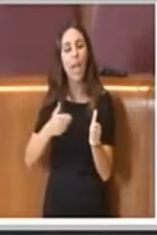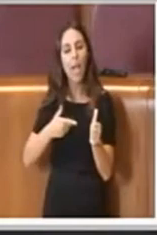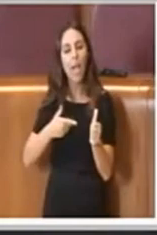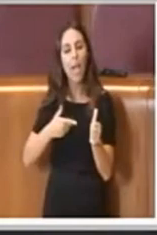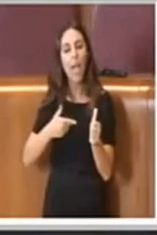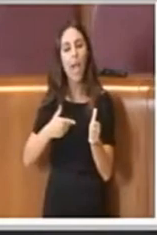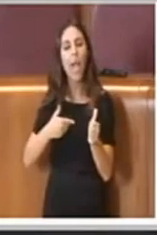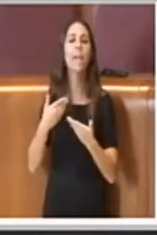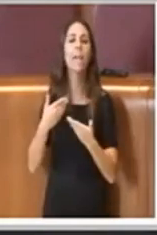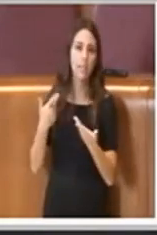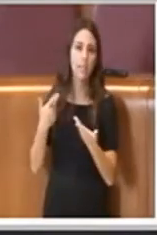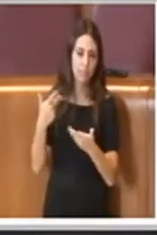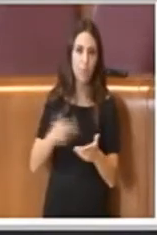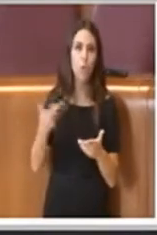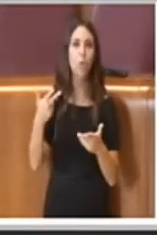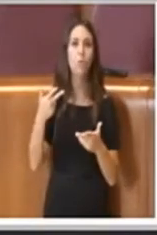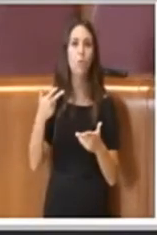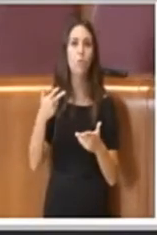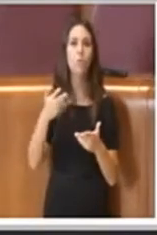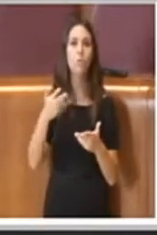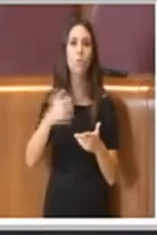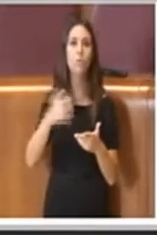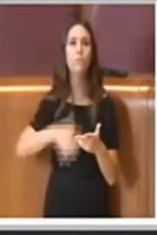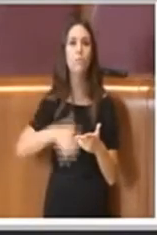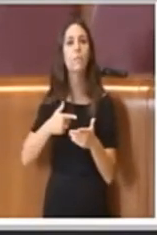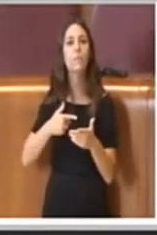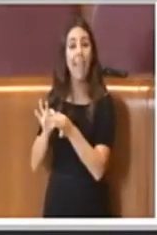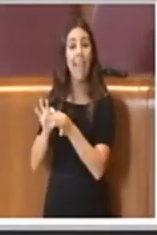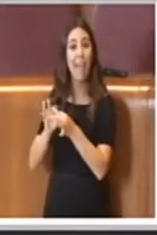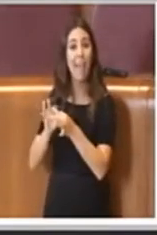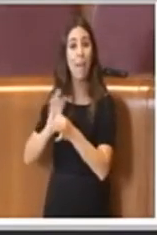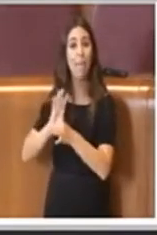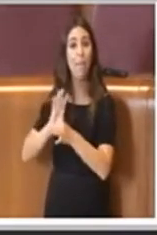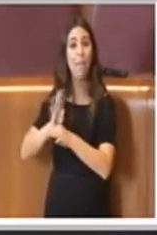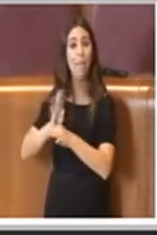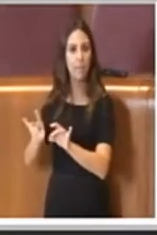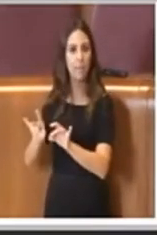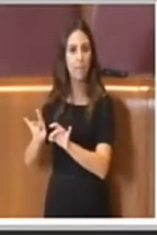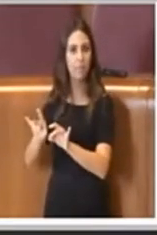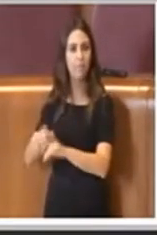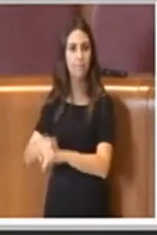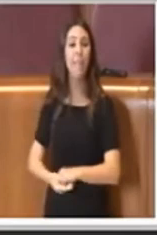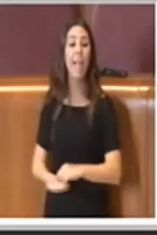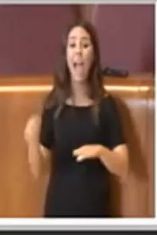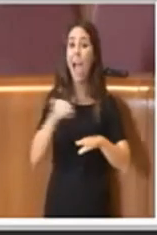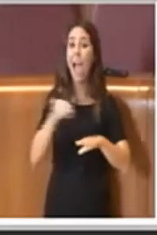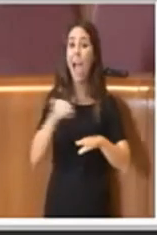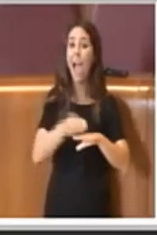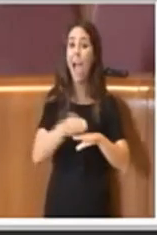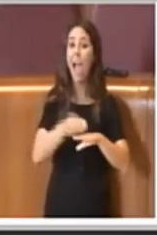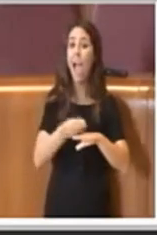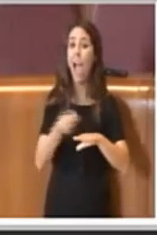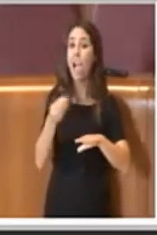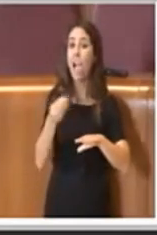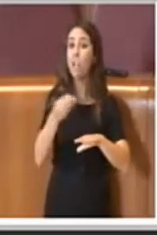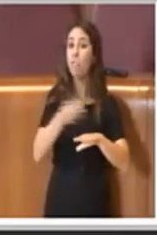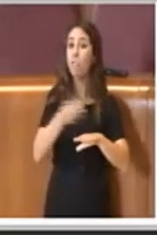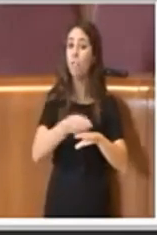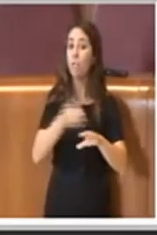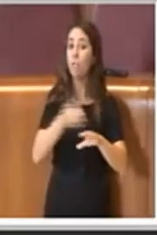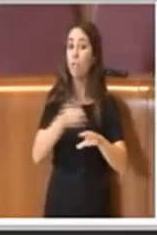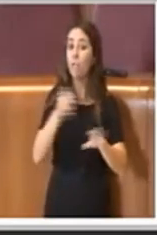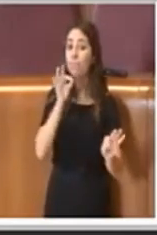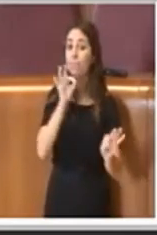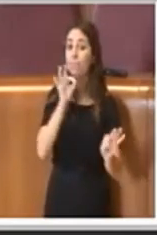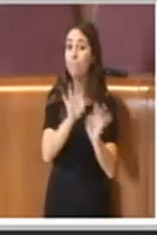sanitaria e sociale determinata a seguito della pandemia da Covid-19 l'eventuale aggiornamento degli obiettivi previsti per l'annualità